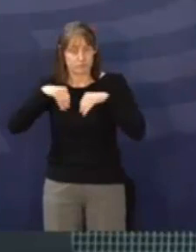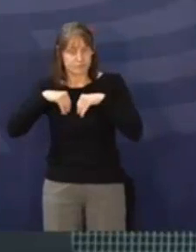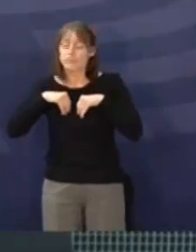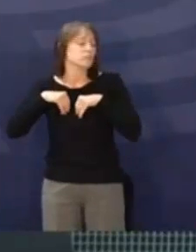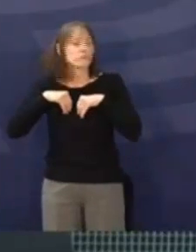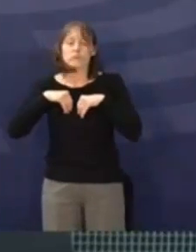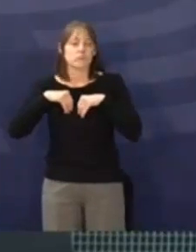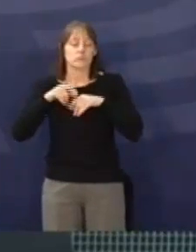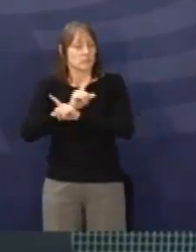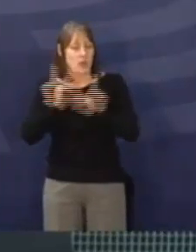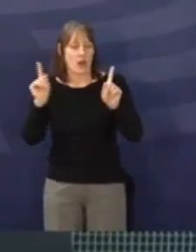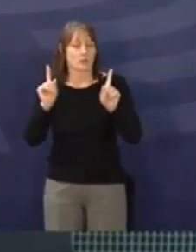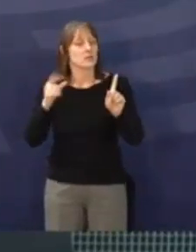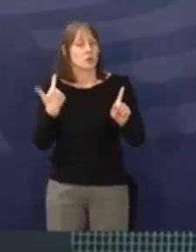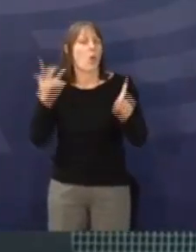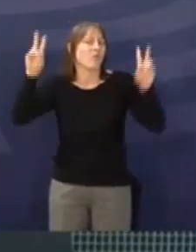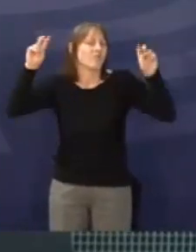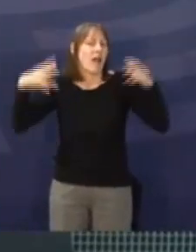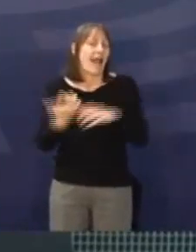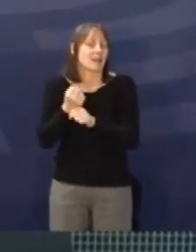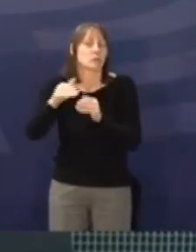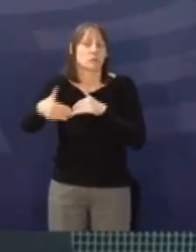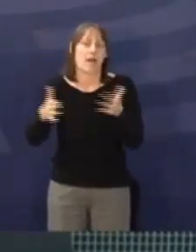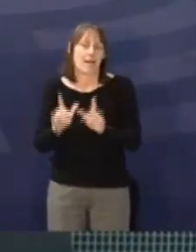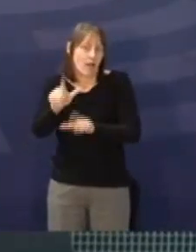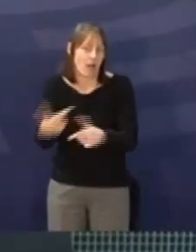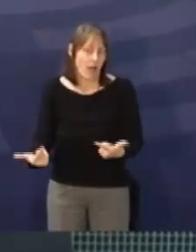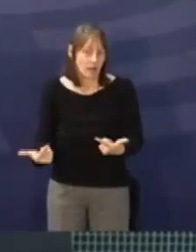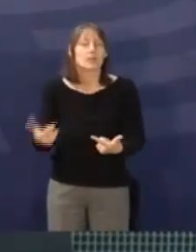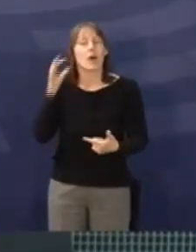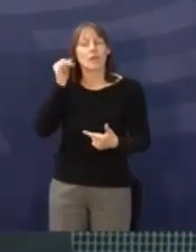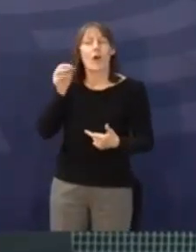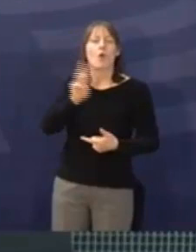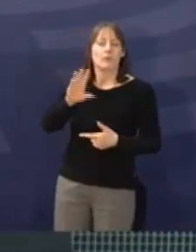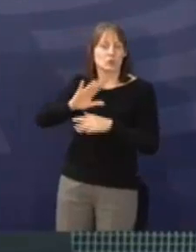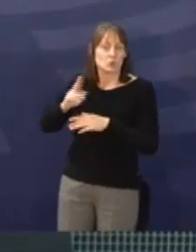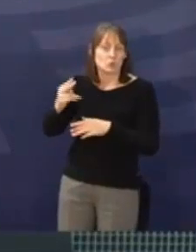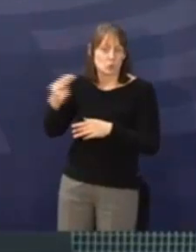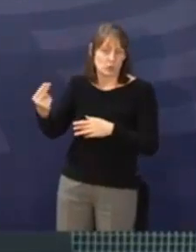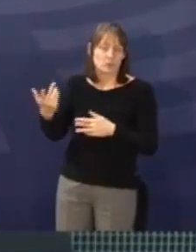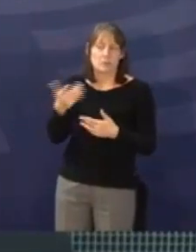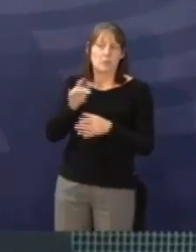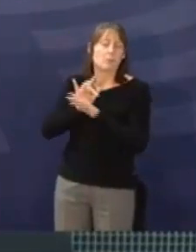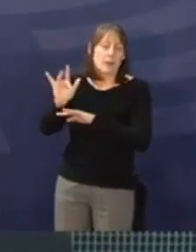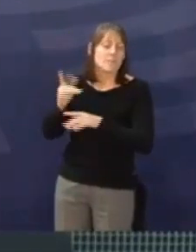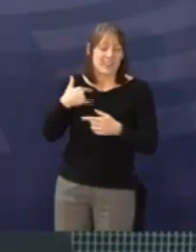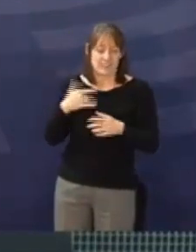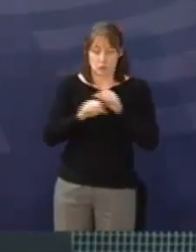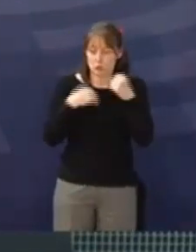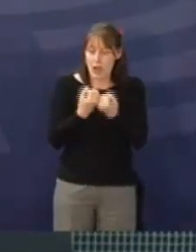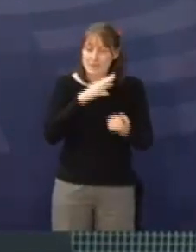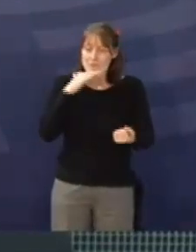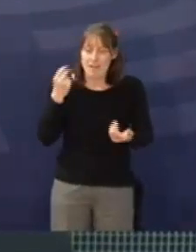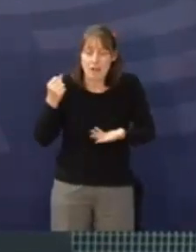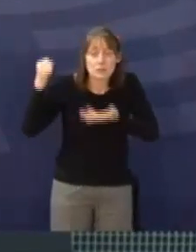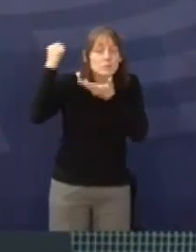Das kann auch nicht im Sinne von Berettungspaketen sein. Da widerspreche ich Ihnen, Frau Wischhusen, ganz eindeutig. Wenn ich als Staat so viel Geld in die Hand nehme, dann